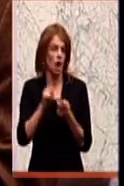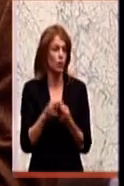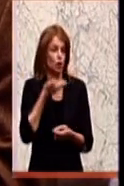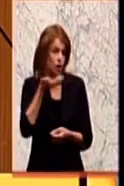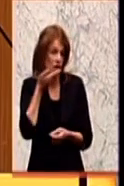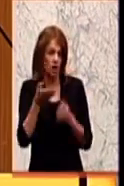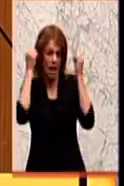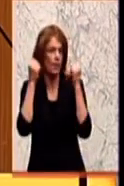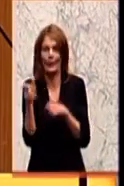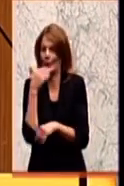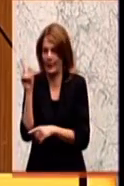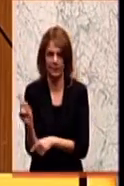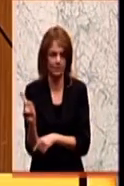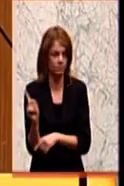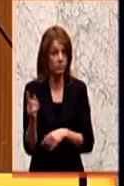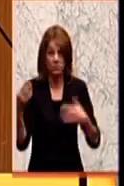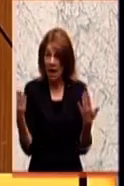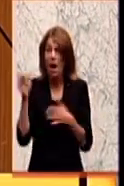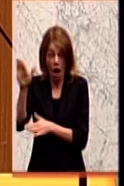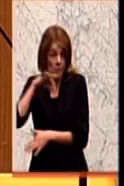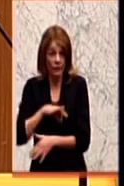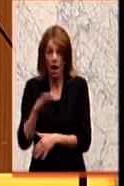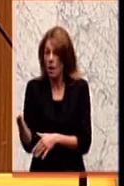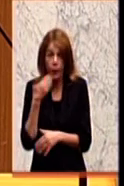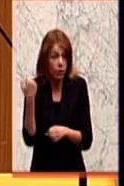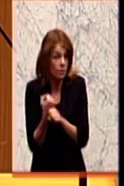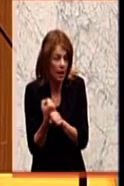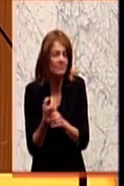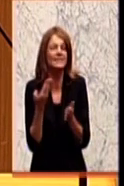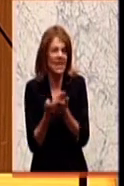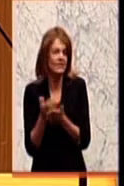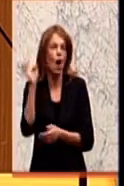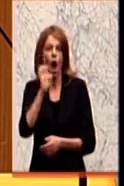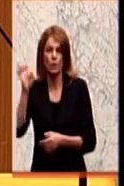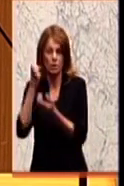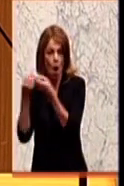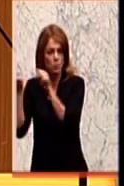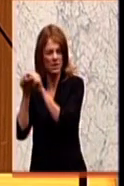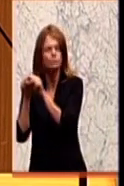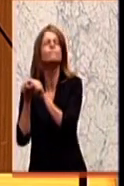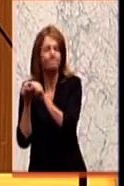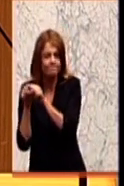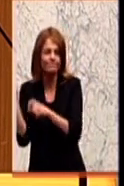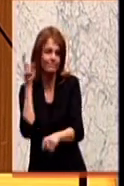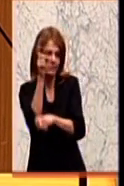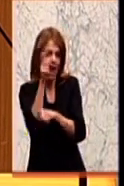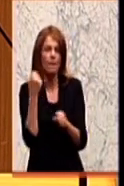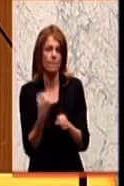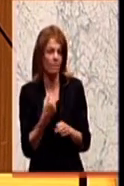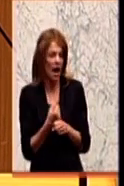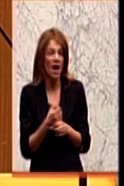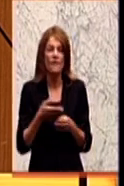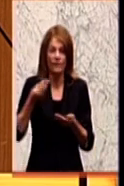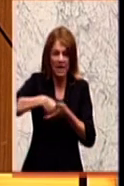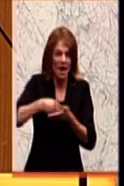Da sie ihren Verpflichtungen noch nicht nachgekommen sind, hat die Europäische Kommission ein Vertragsverletzungsverfahren eingeleitet und